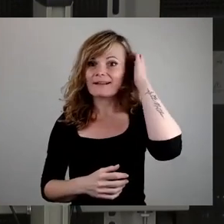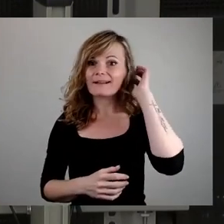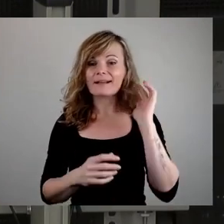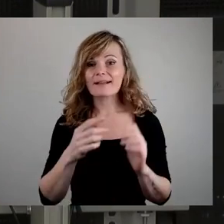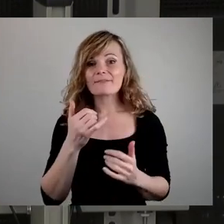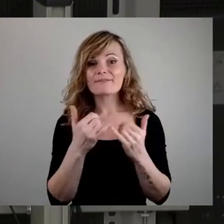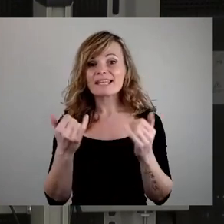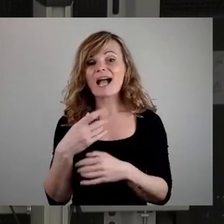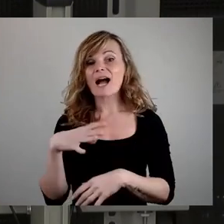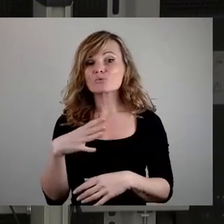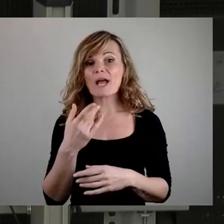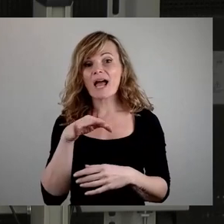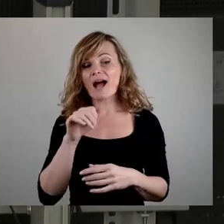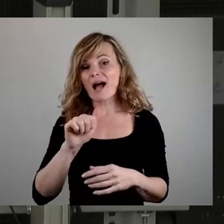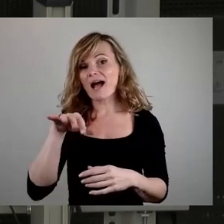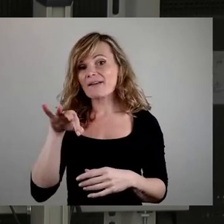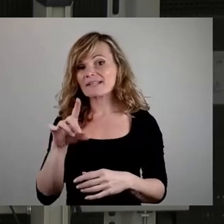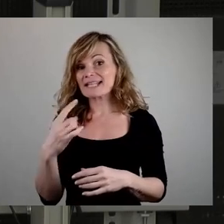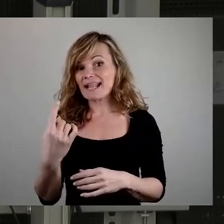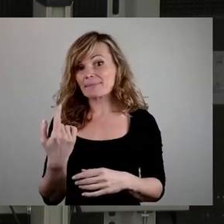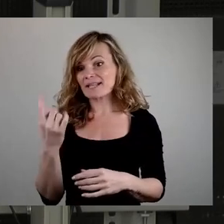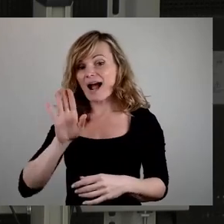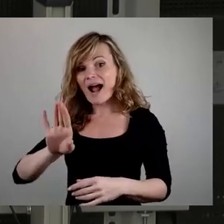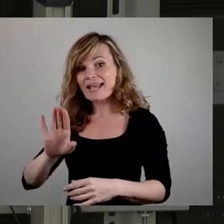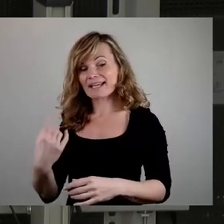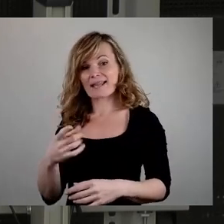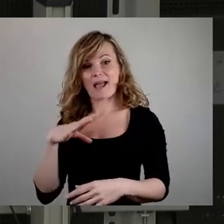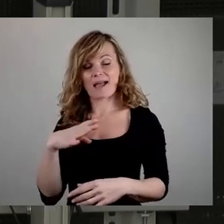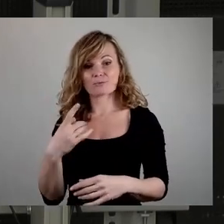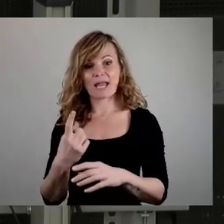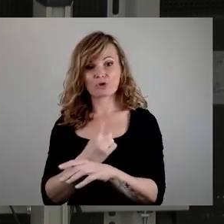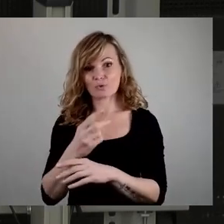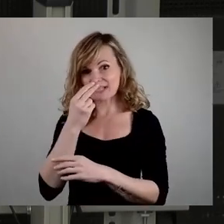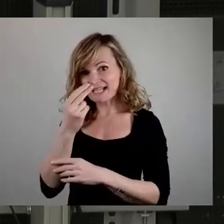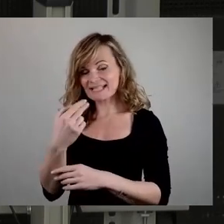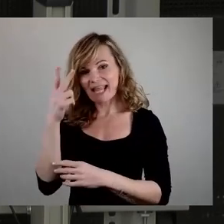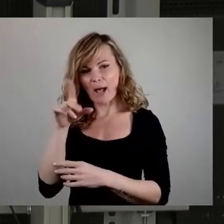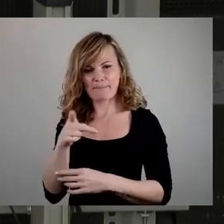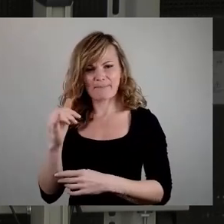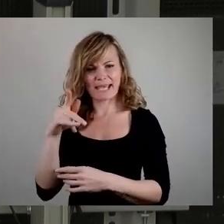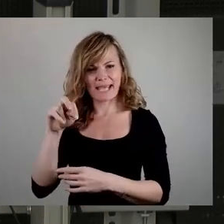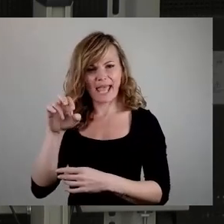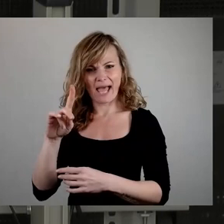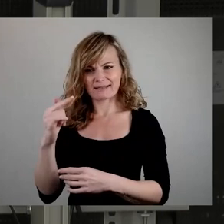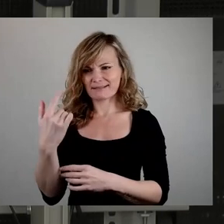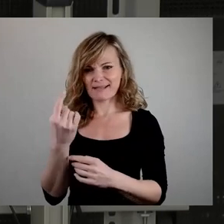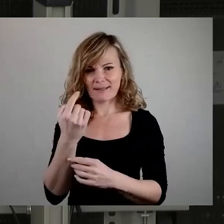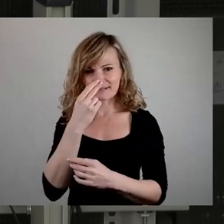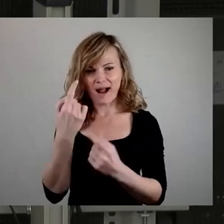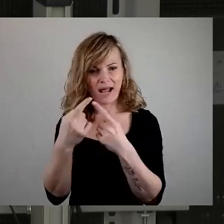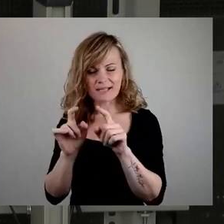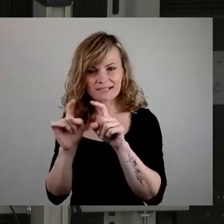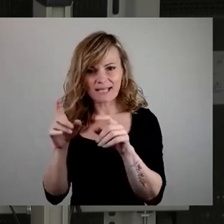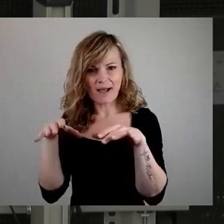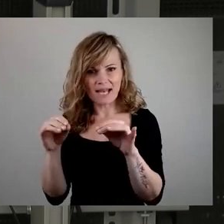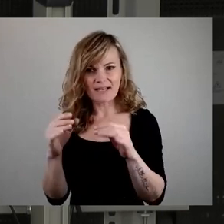Stunde angesehen hat, konnte man ja an Herrn Pinkert sehen, der zunächst einmal mit einem ganz anderen Thema begonnen hat. Also